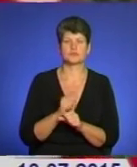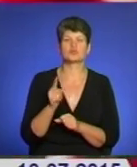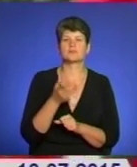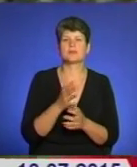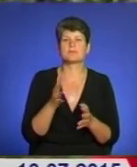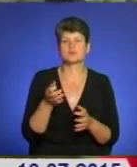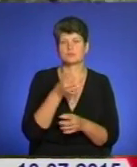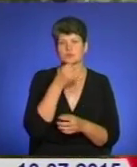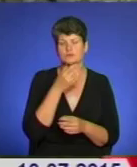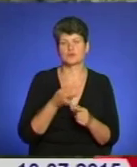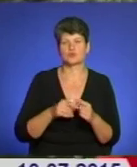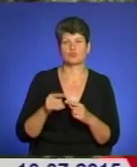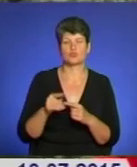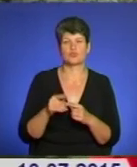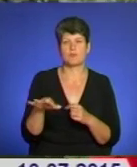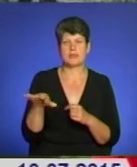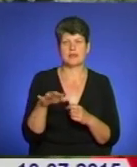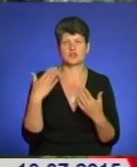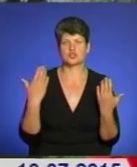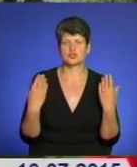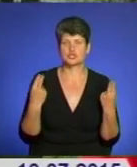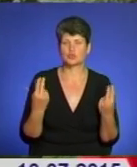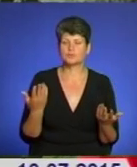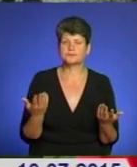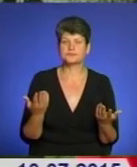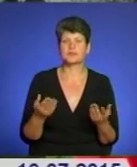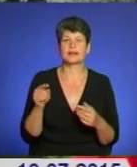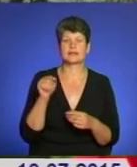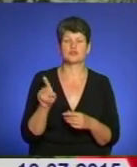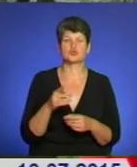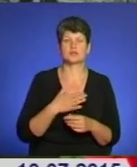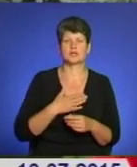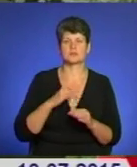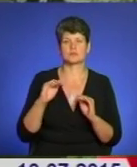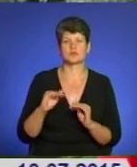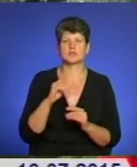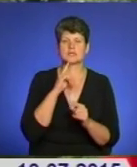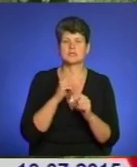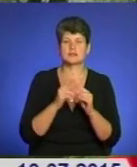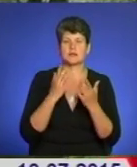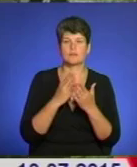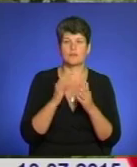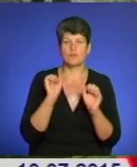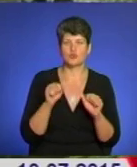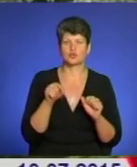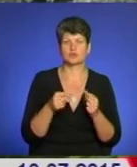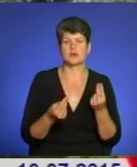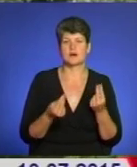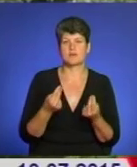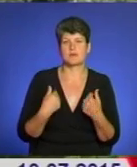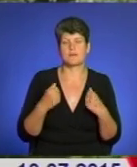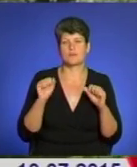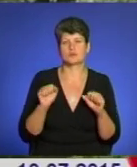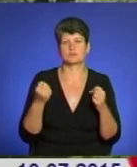найбільше сподобалося на цьому репрезенту? Те, що наші майші сестри можуть тут радитися, а ми можемо